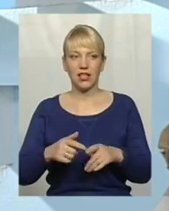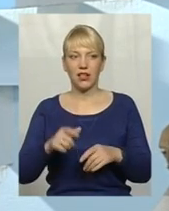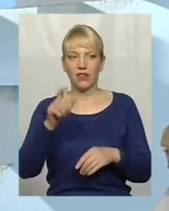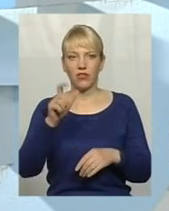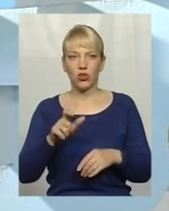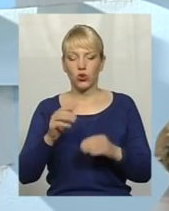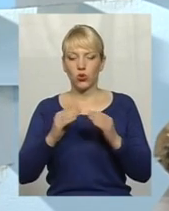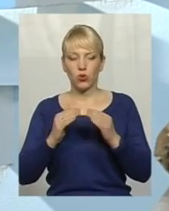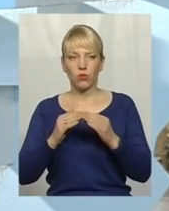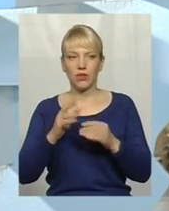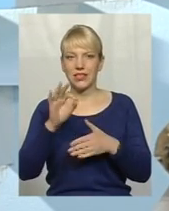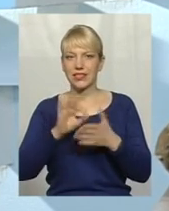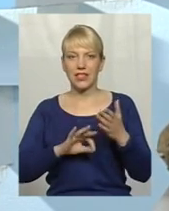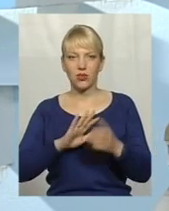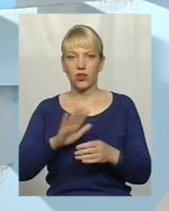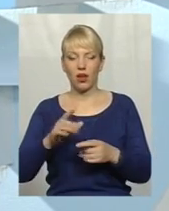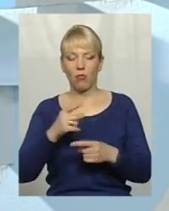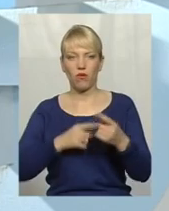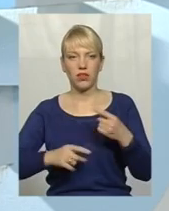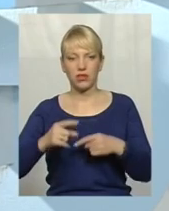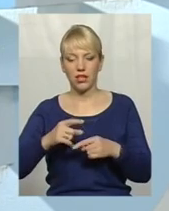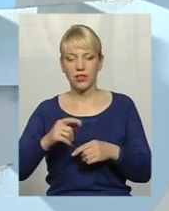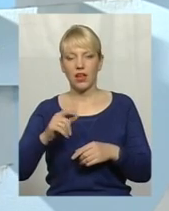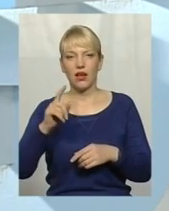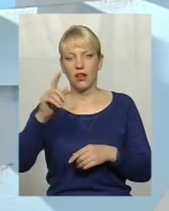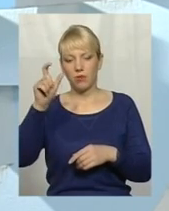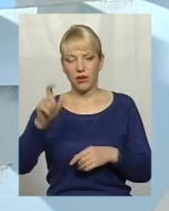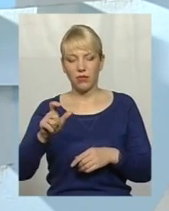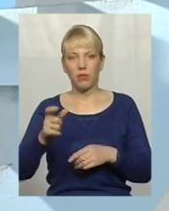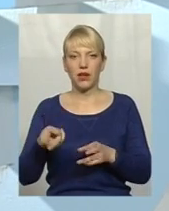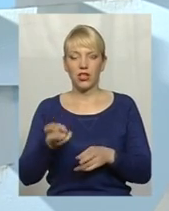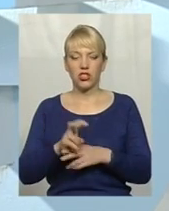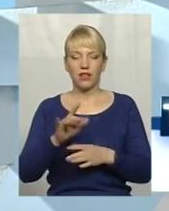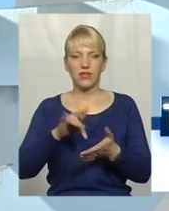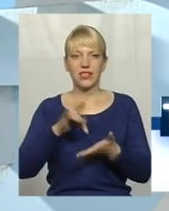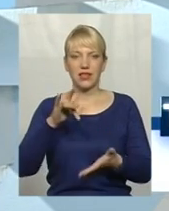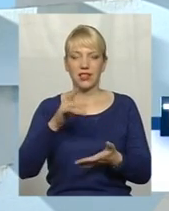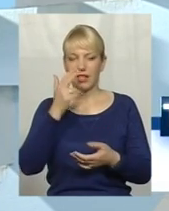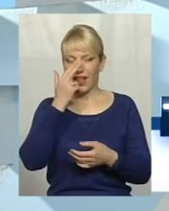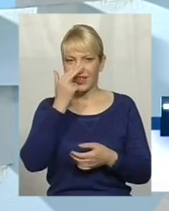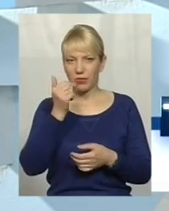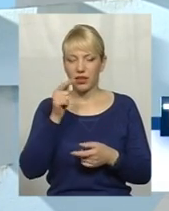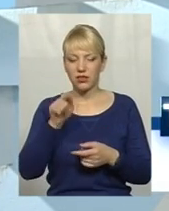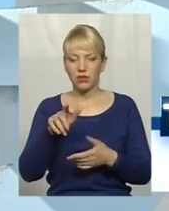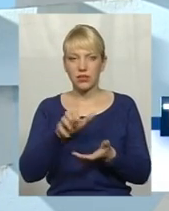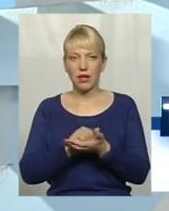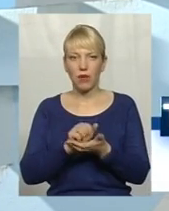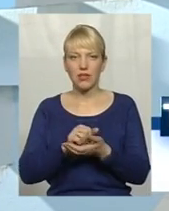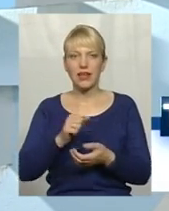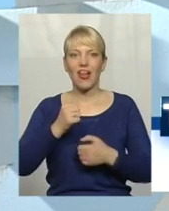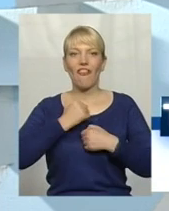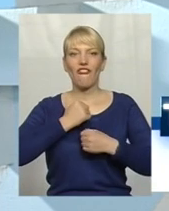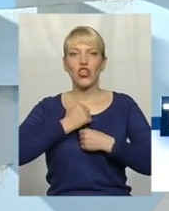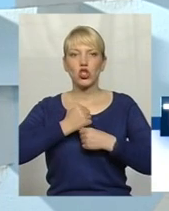додому не попадає. повертається. Він приїжджає в центр адаптації, він займаються там військові психологи,